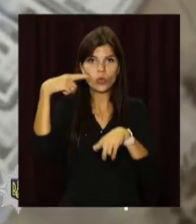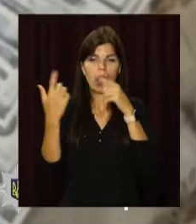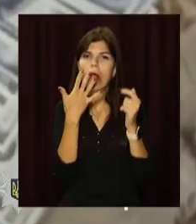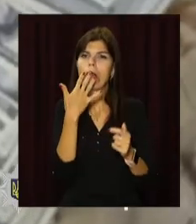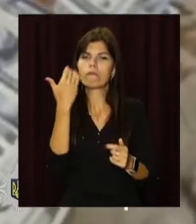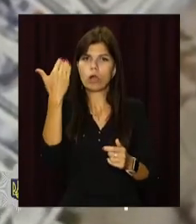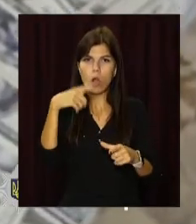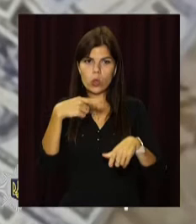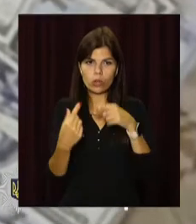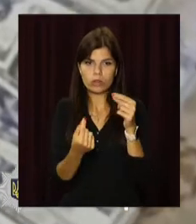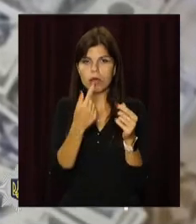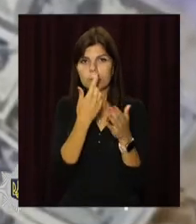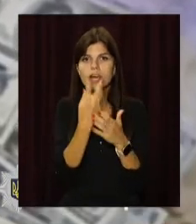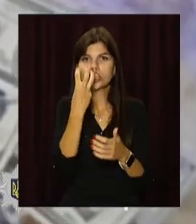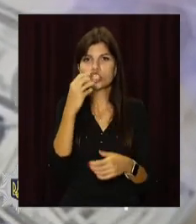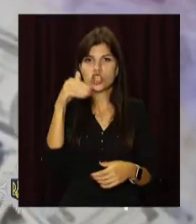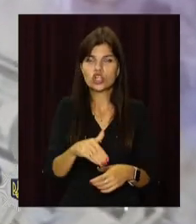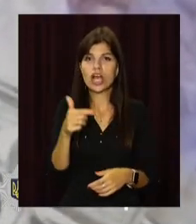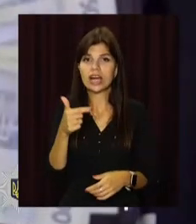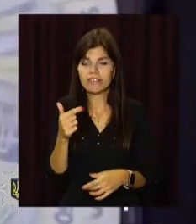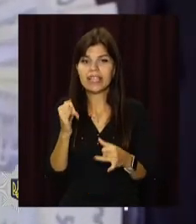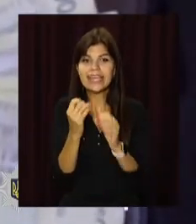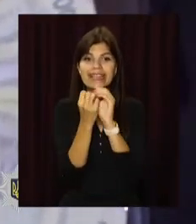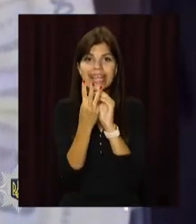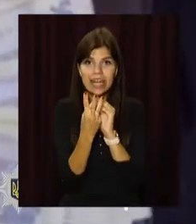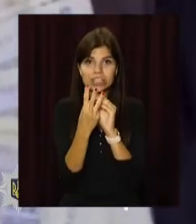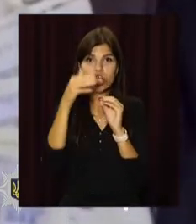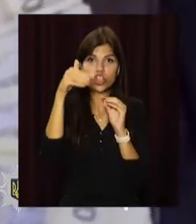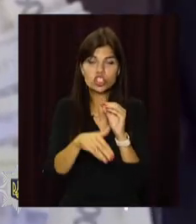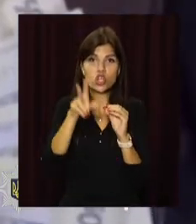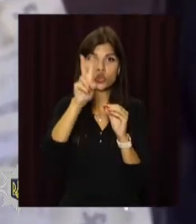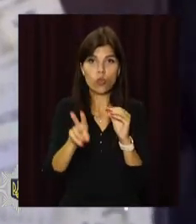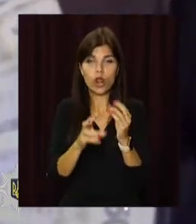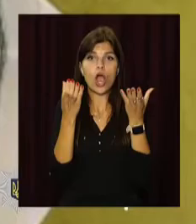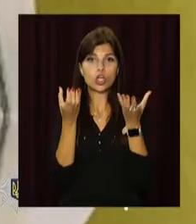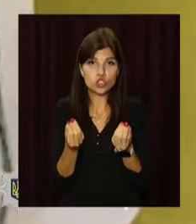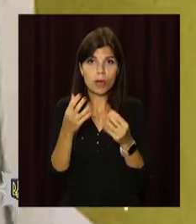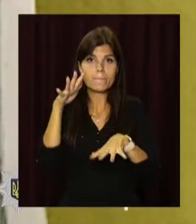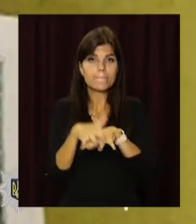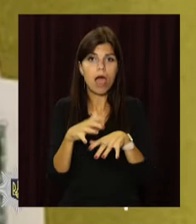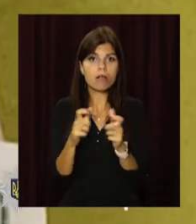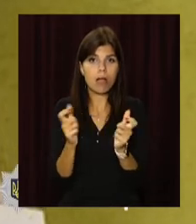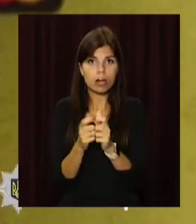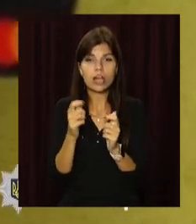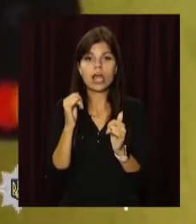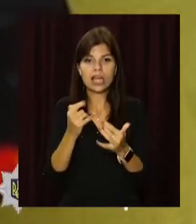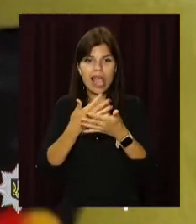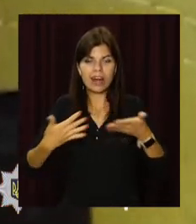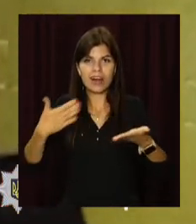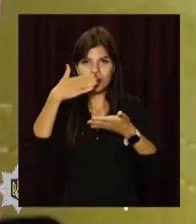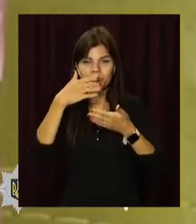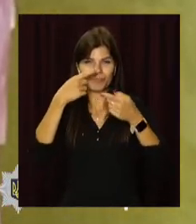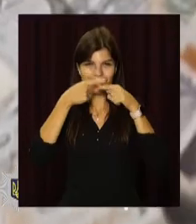сортів конопель, понад 300 тисяч гривень та 13 тисяч доларів. Та банківські картки та обладнання.